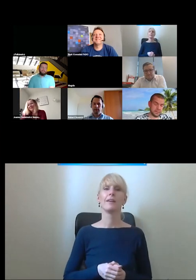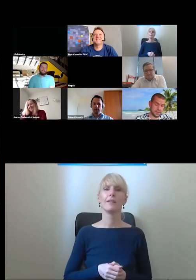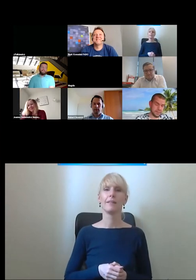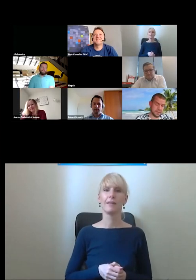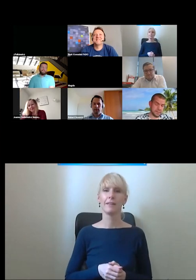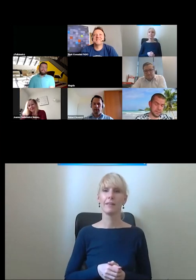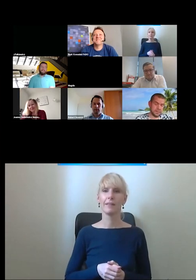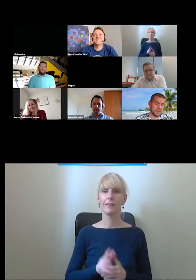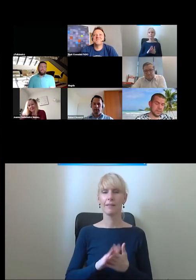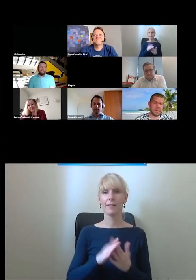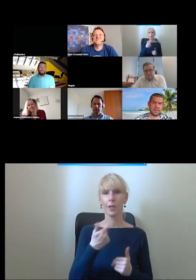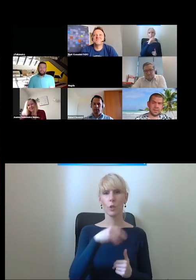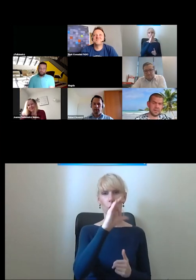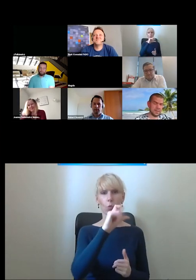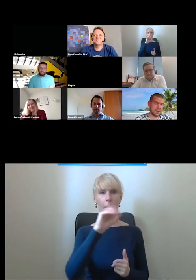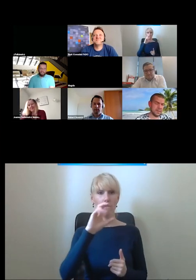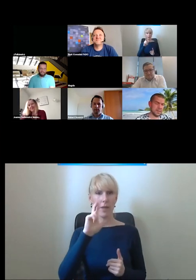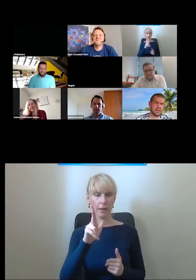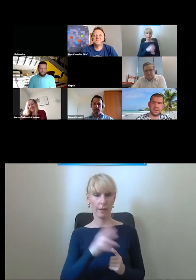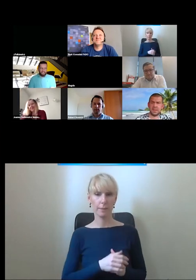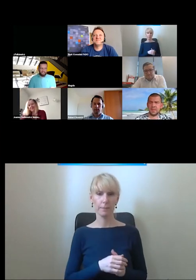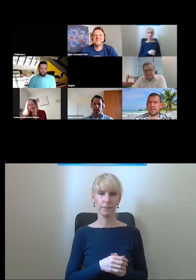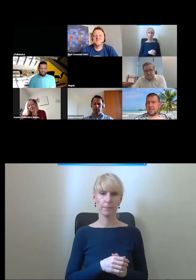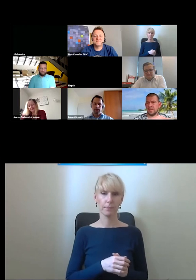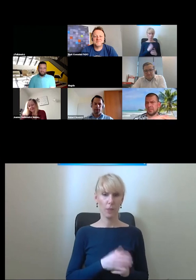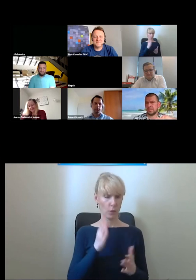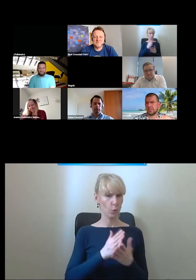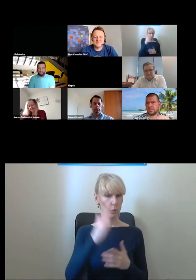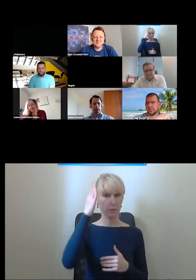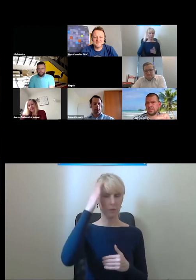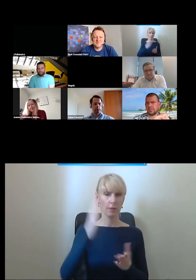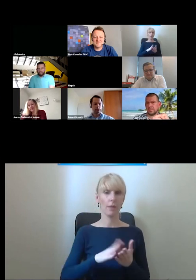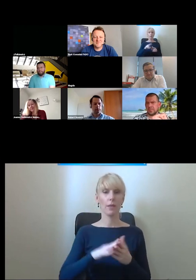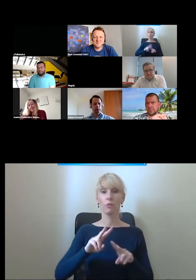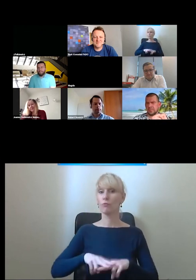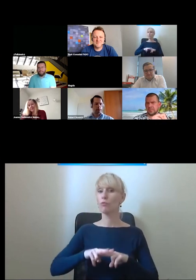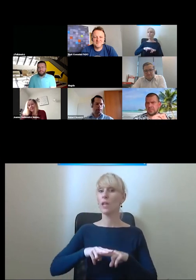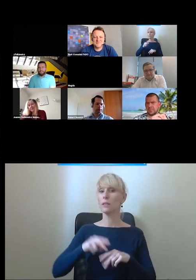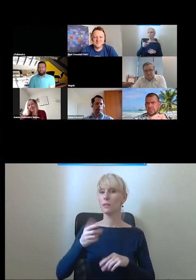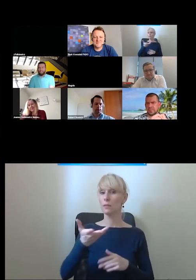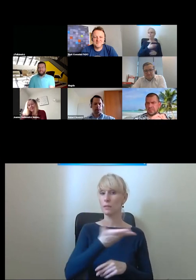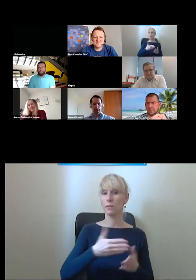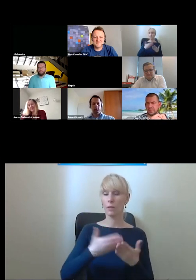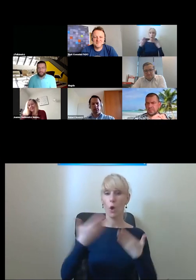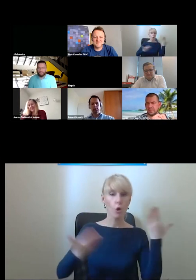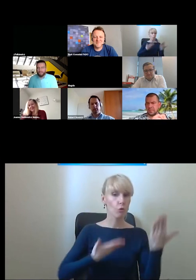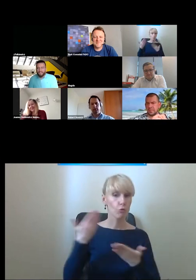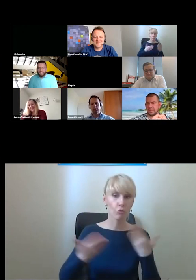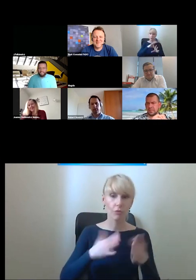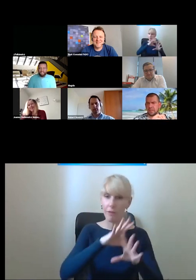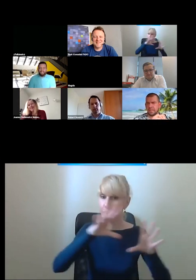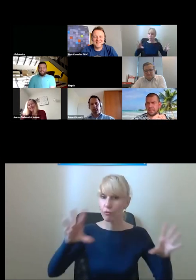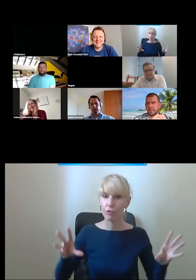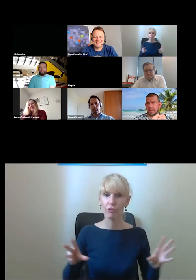poprosiłeś to jest to co już jest znane od nas z fundacji no to życzę wszystkiego dostępnego po prostu